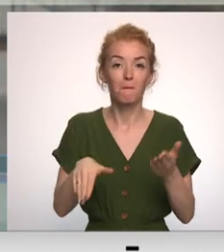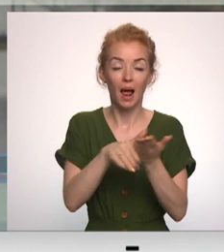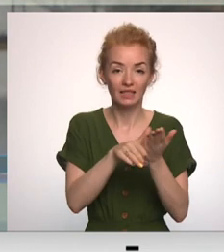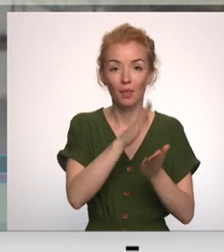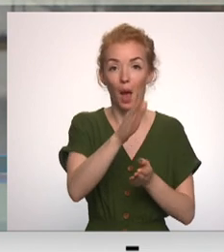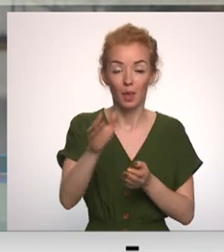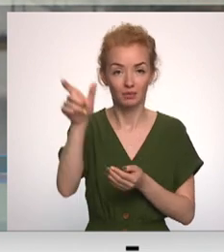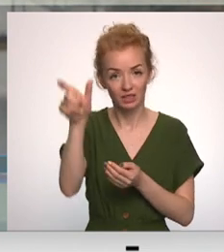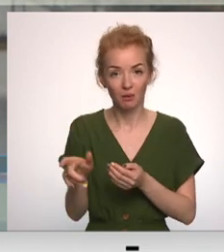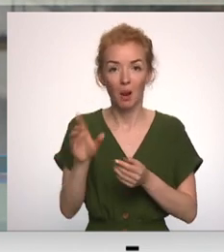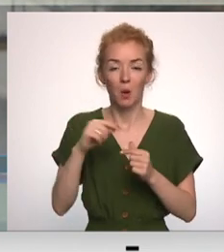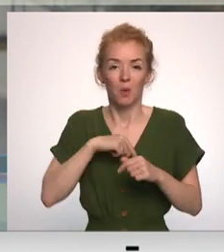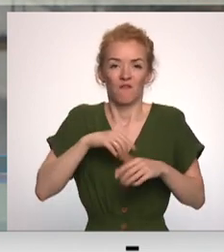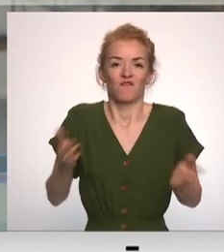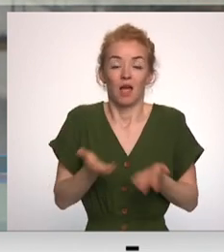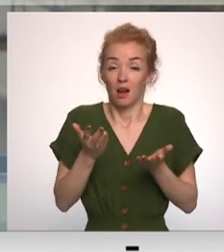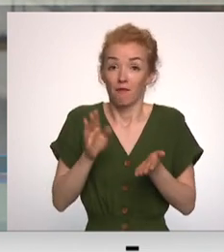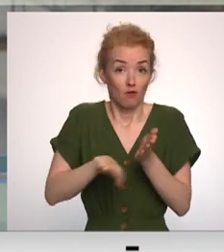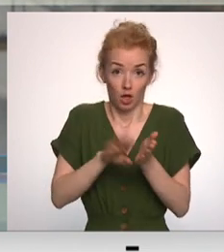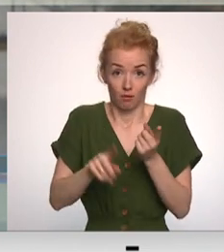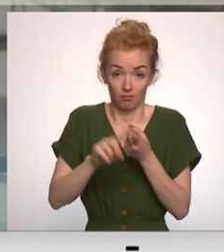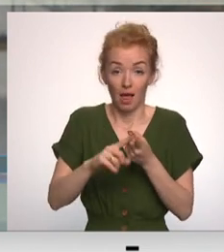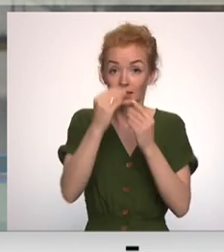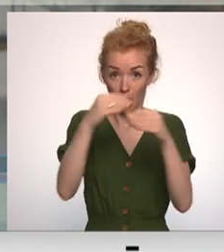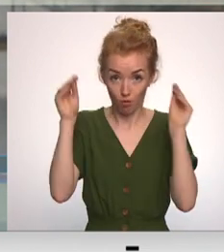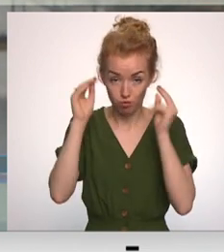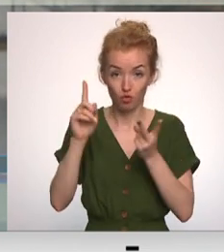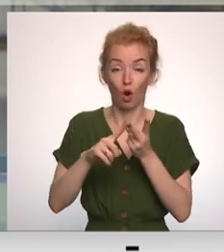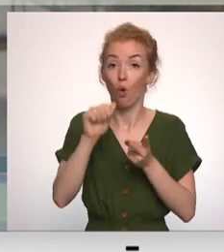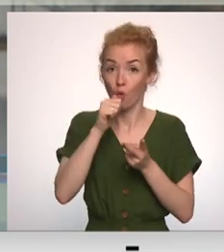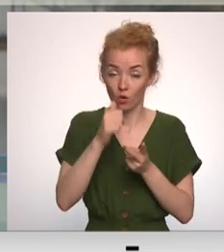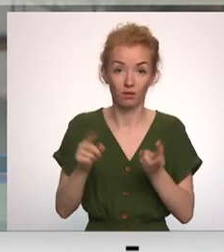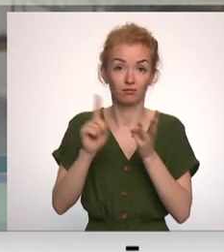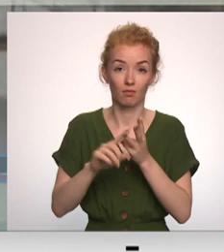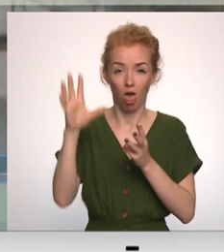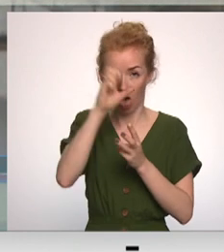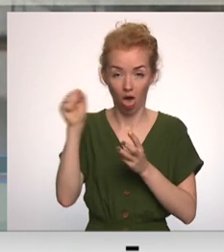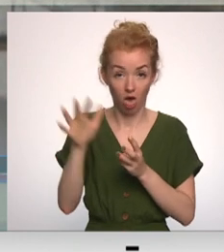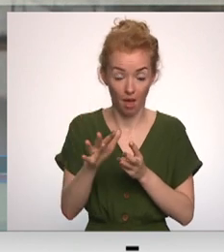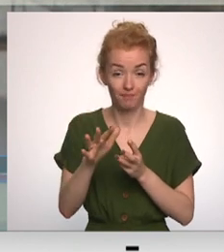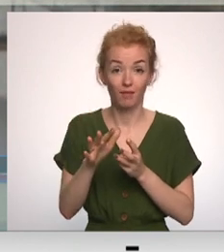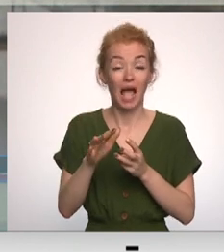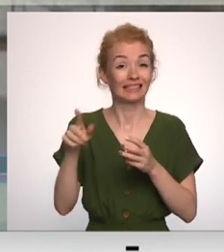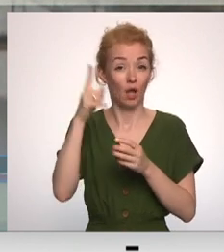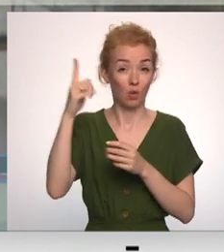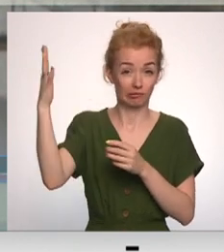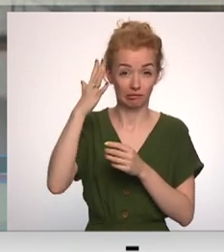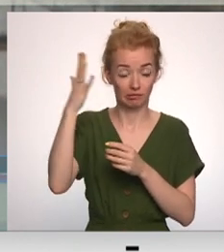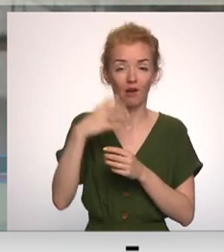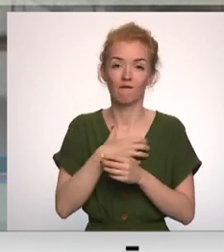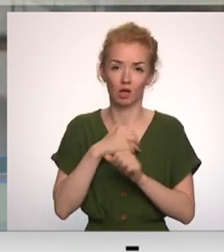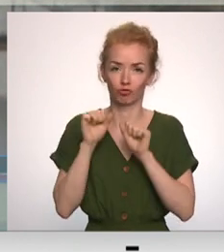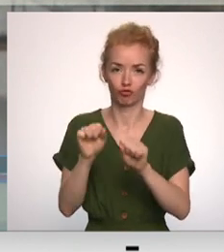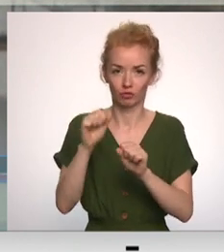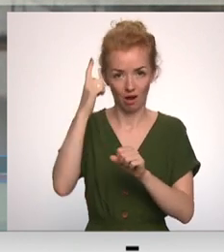pārlaist pēc iespējas vieglāk, ir ļoti vienkāršas – cepuri, ūdens un ēna. Proti, uzturoties saulē noteikti jāsarga